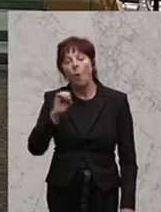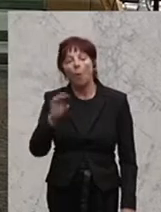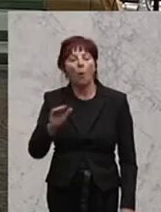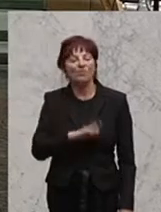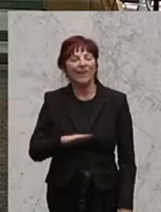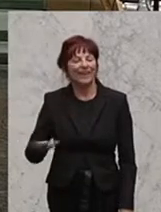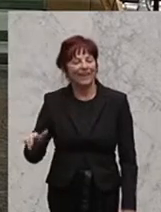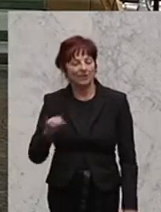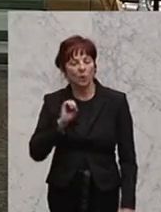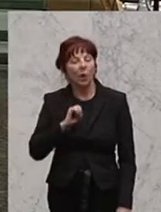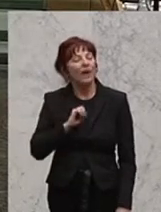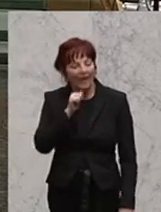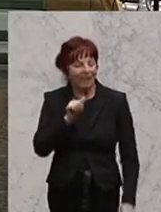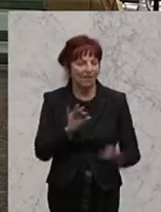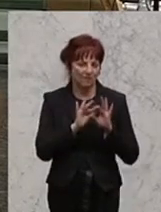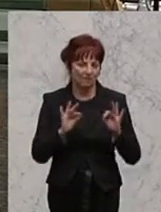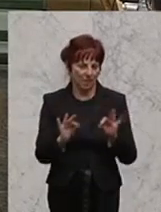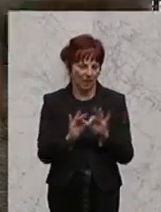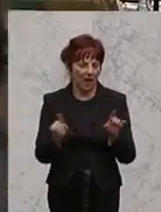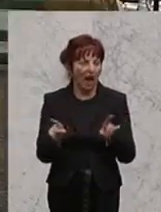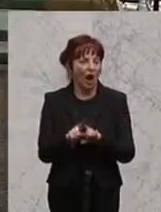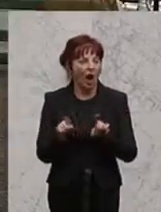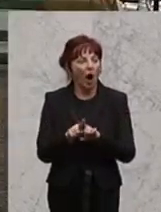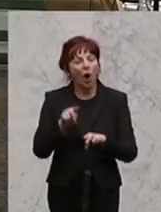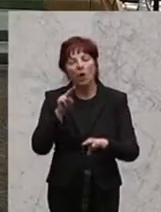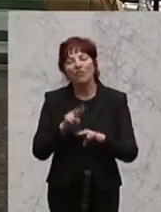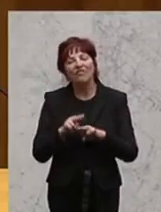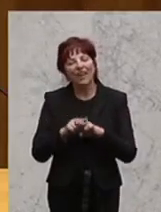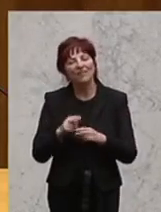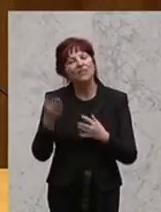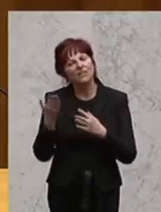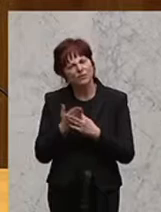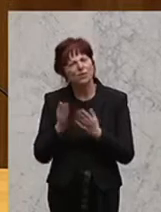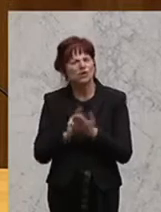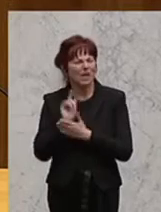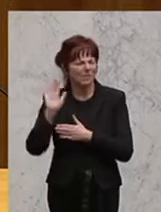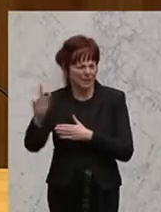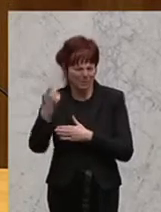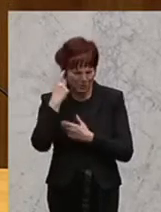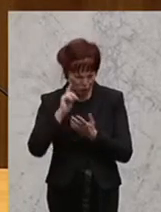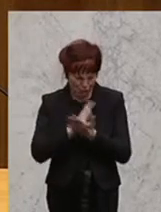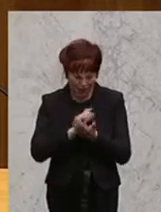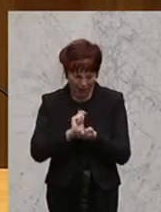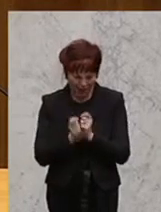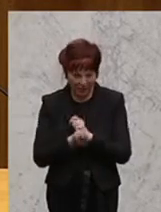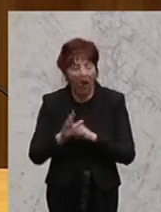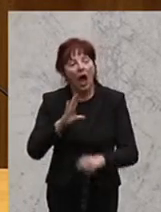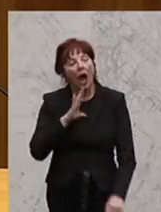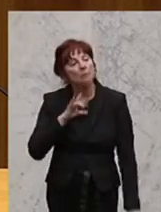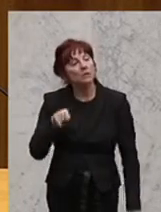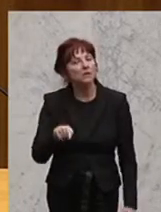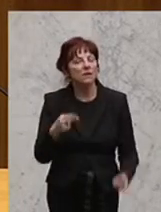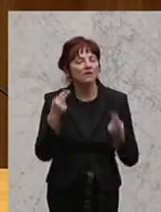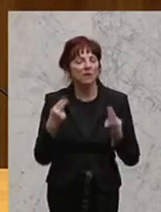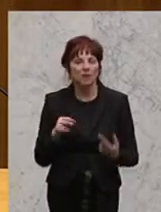Kind und ohne Kinder ist auch keine Familie, auch wenn Sie sich in der Zwischenzeit da schon verabschiedet haben. Aber das ist ein ganz, ganz wesentlicher Punkt.